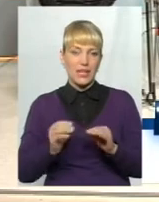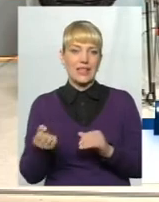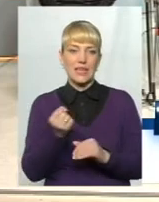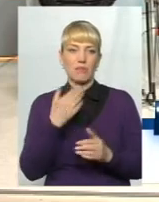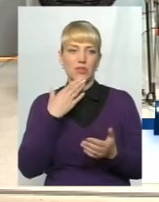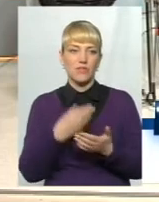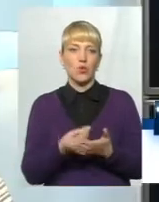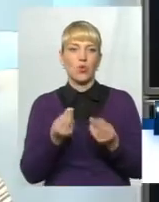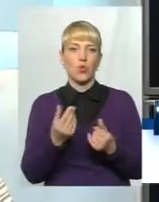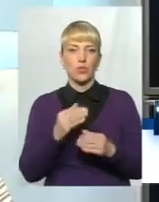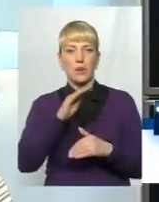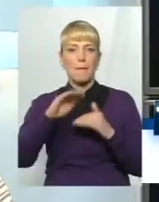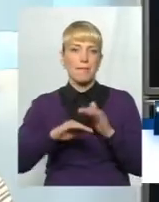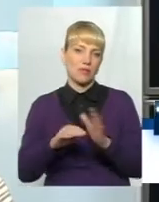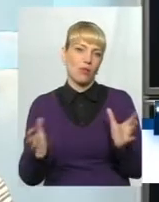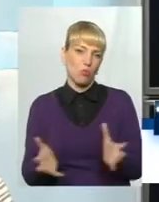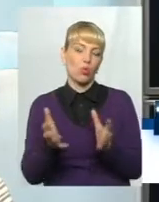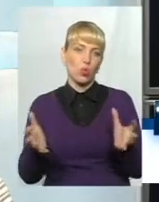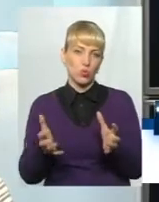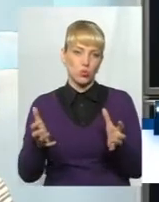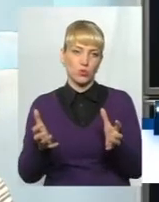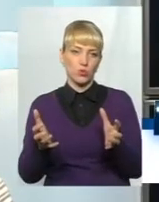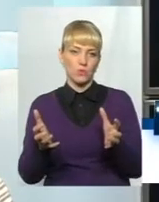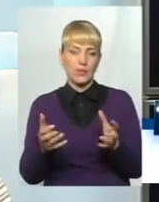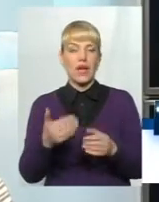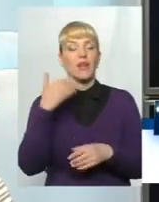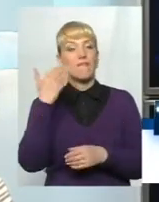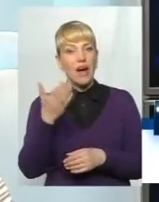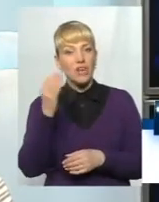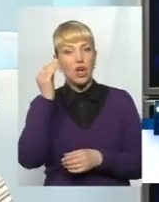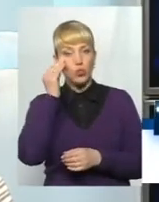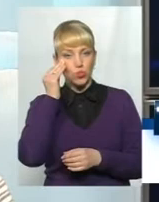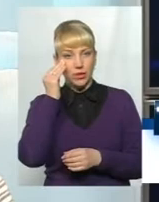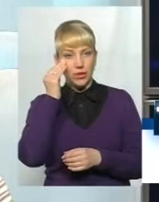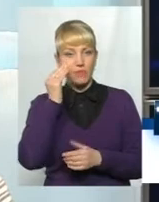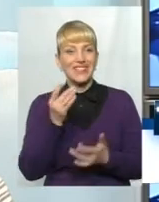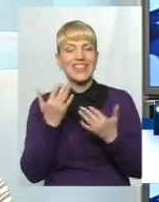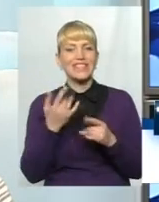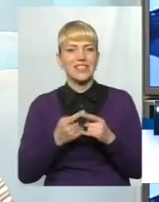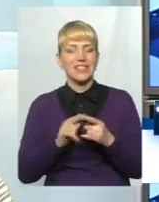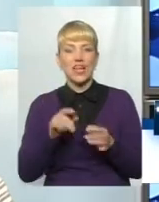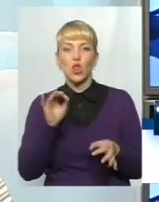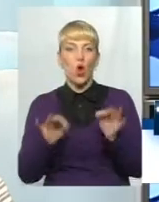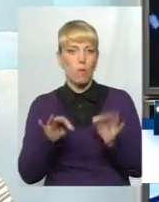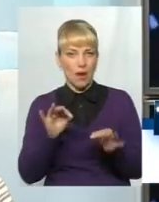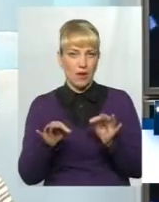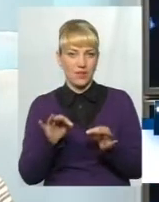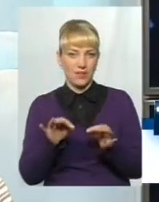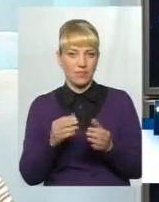любимо говорити, під подушкою. От ваша думка, наскільки це нормальне явище, коли